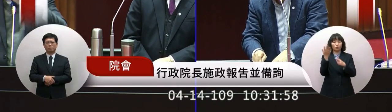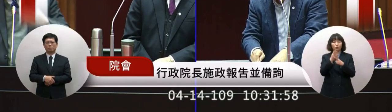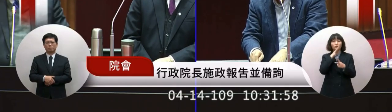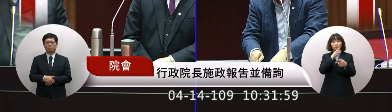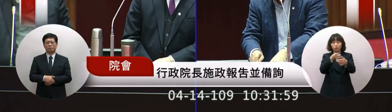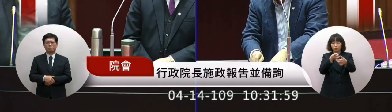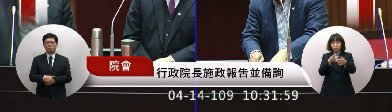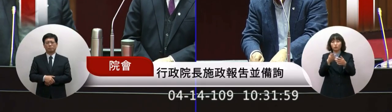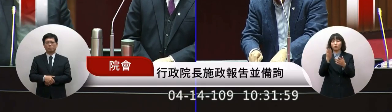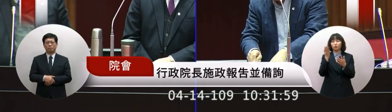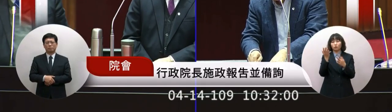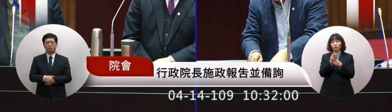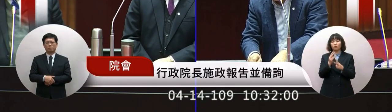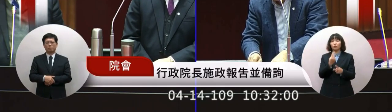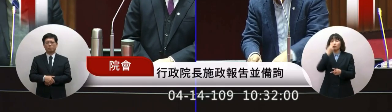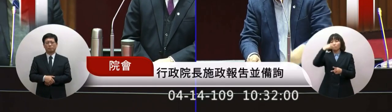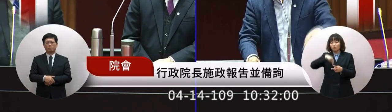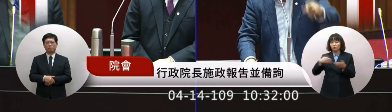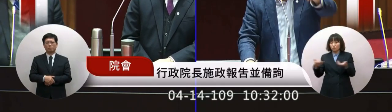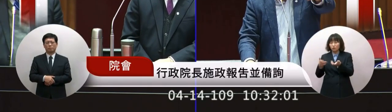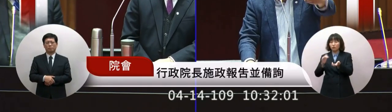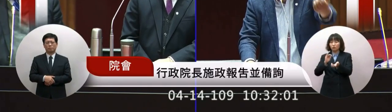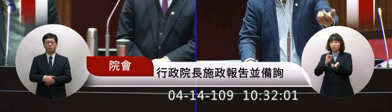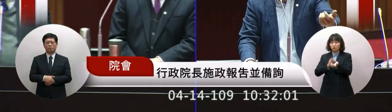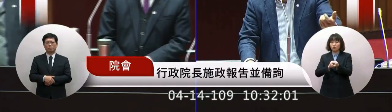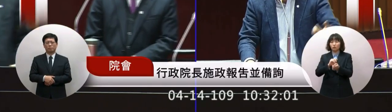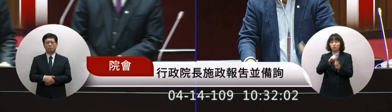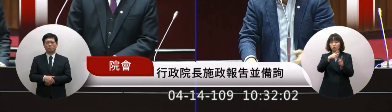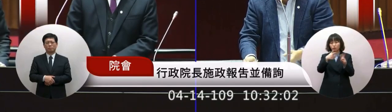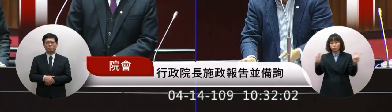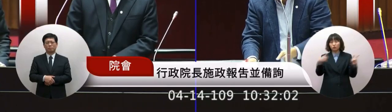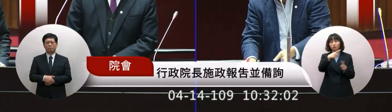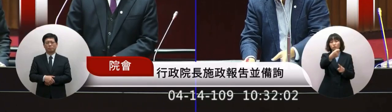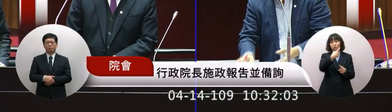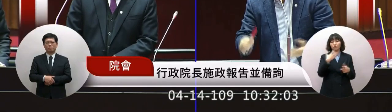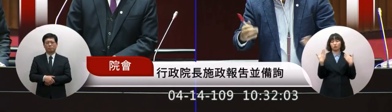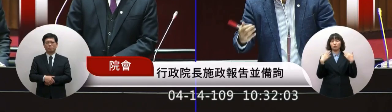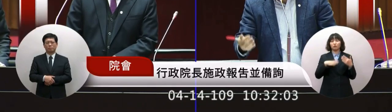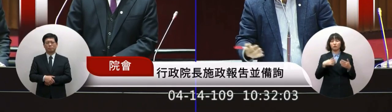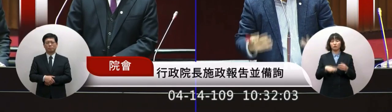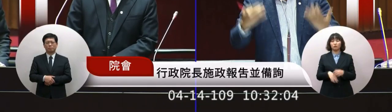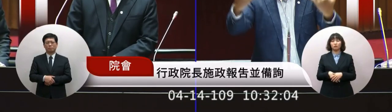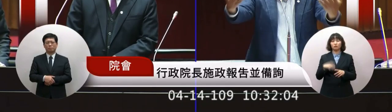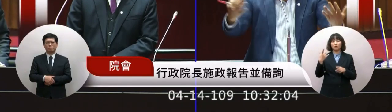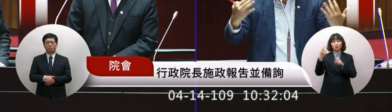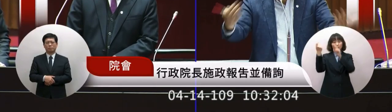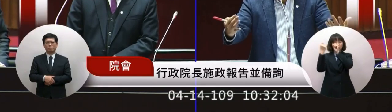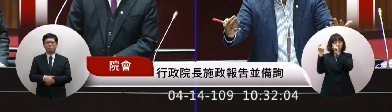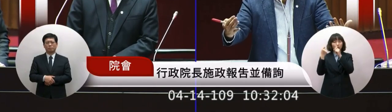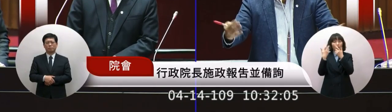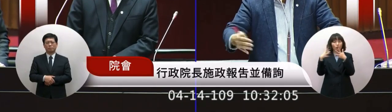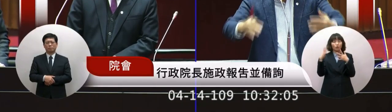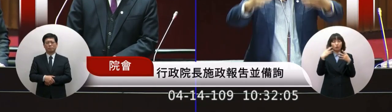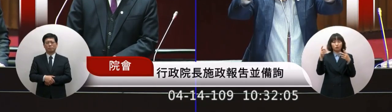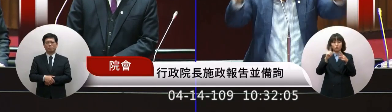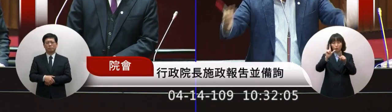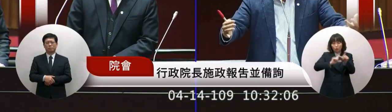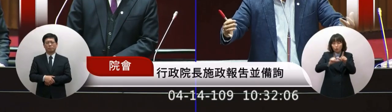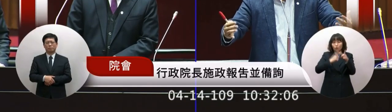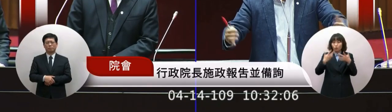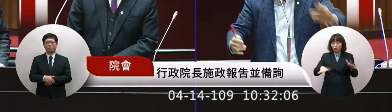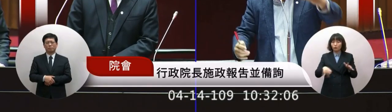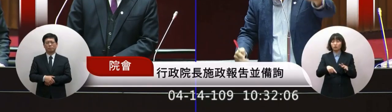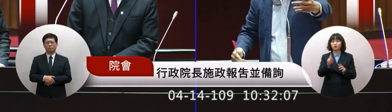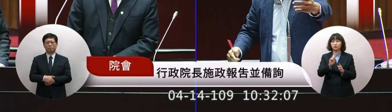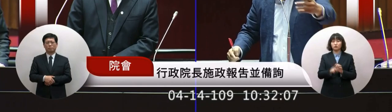醫疾師呼吸治療師這你們比方更清楚啦但是就是說最近大家L都會收到那些那麼多這個